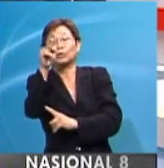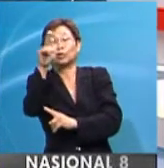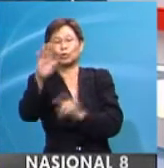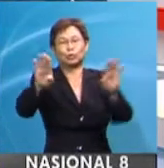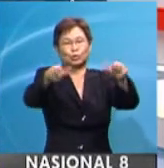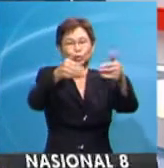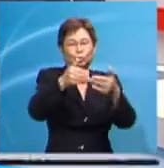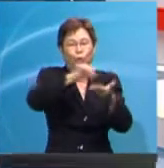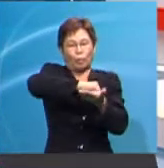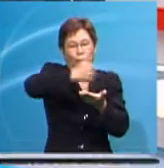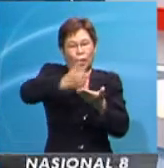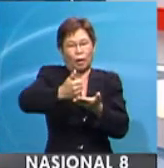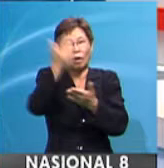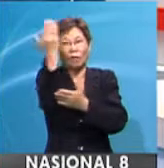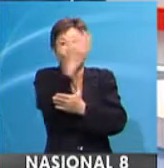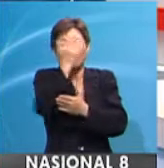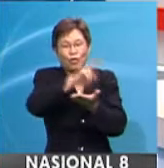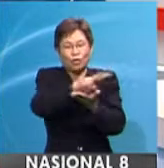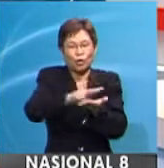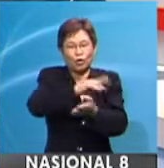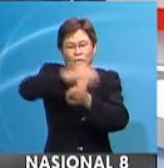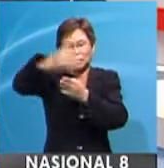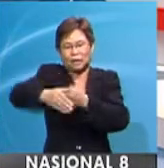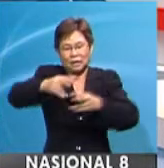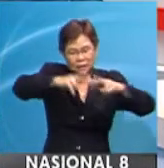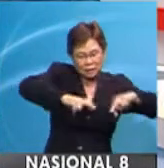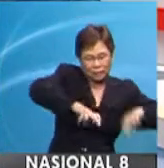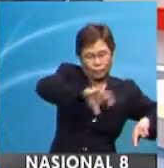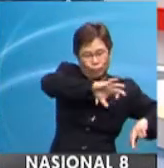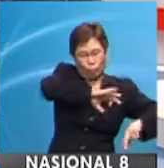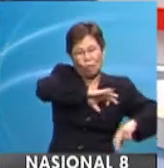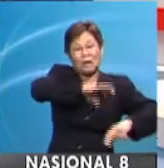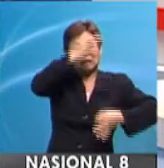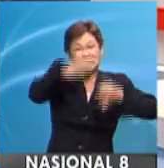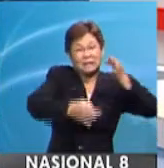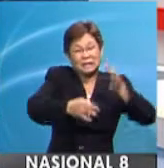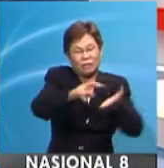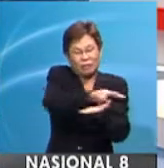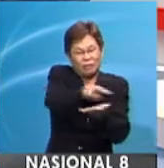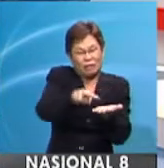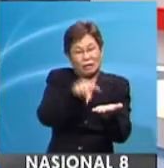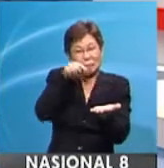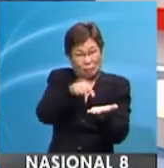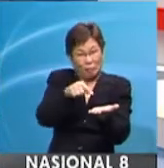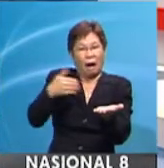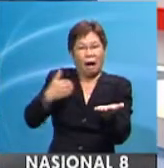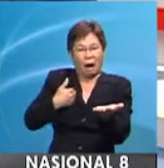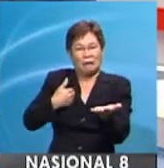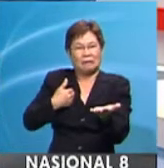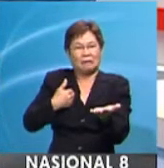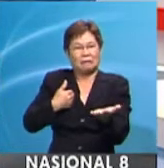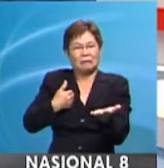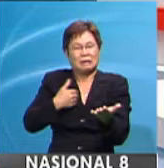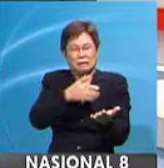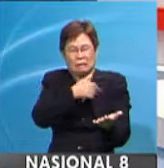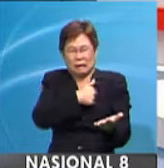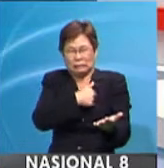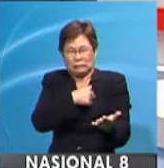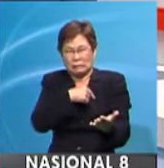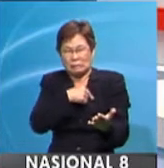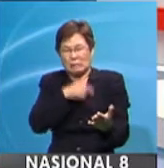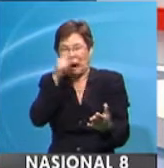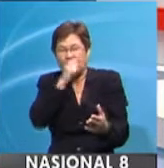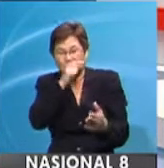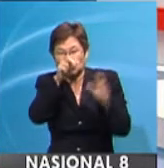akaun atau tayangan video yang telah disiasat polis jika bahan itu didapati mempunyai niat menghasut